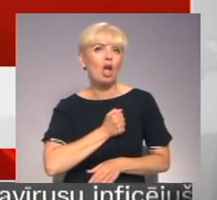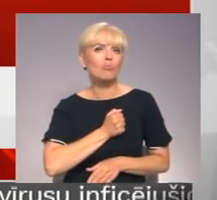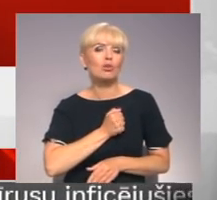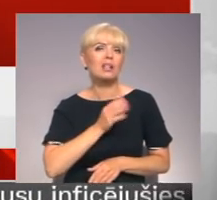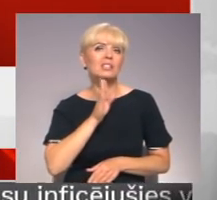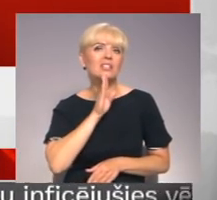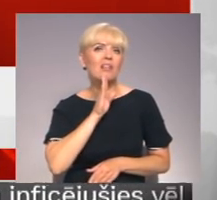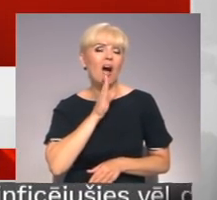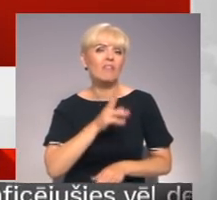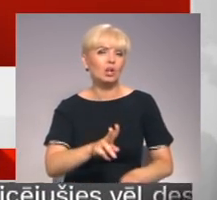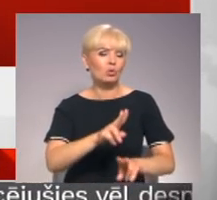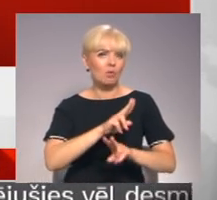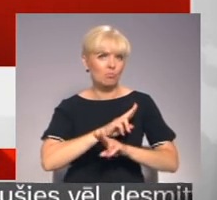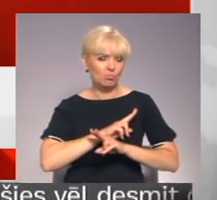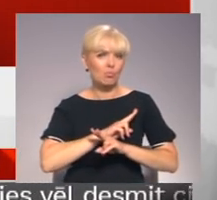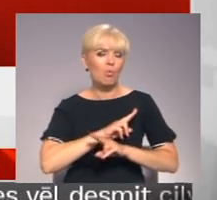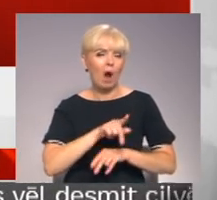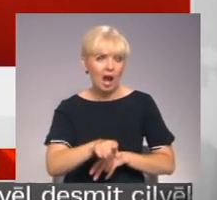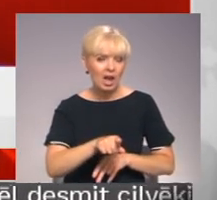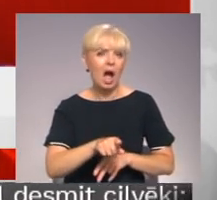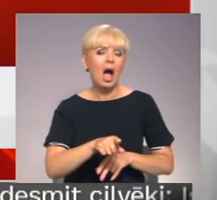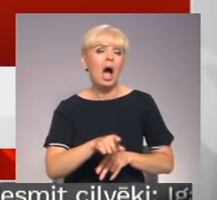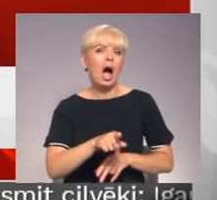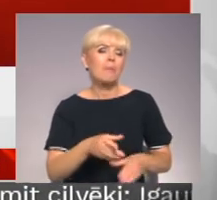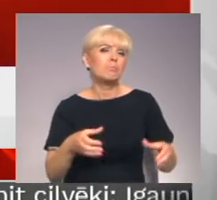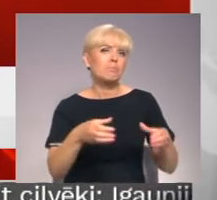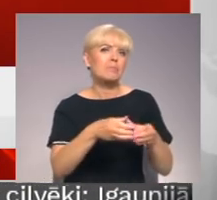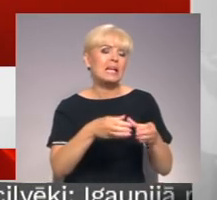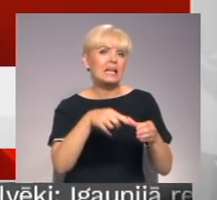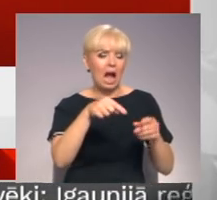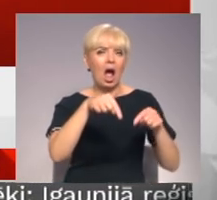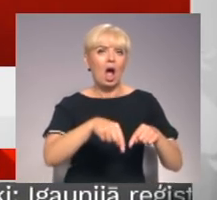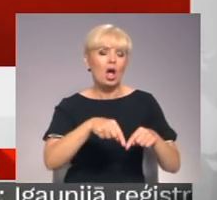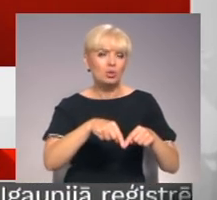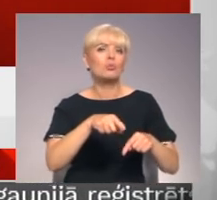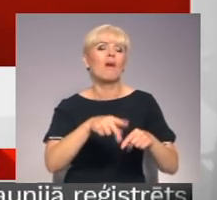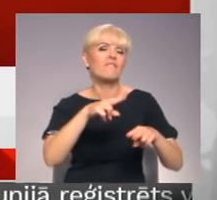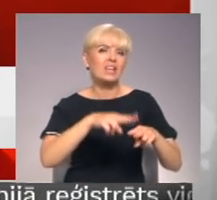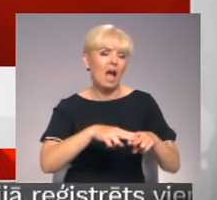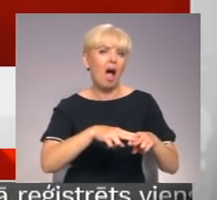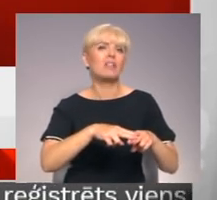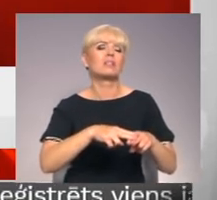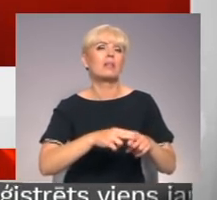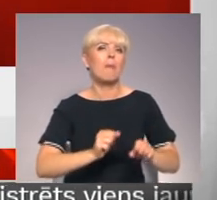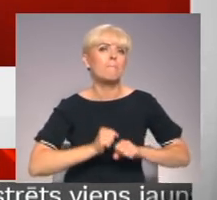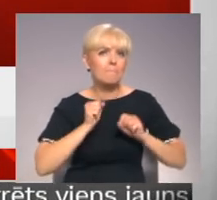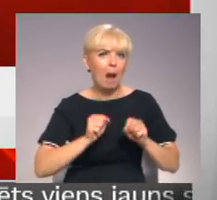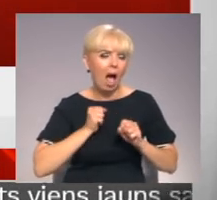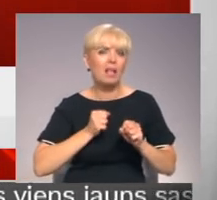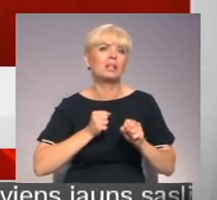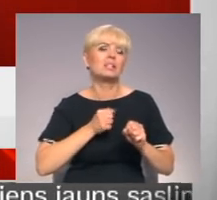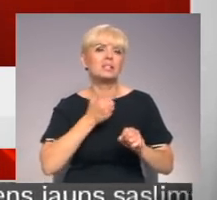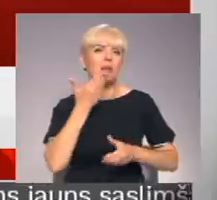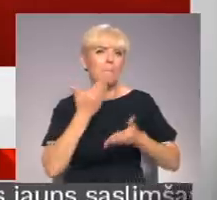bojā. Brigādas notikuma vietā strādājuši gan viss stundu, mēģinot palīdzēt un glābt cilvēku dzīvību, bet,